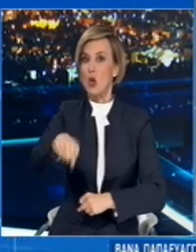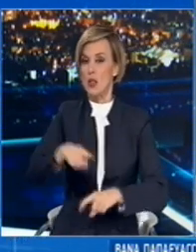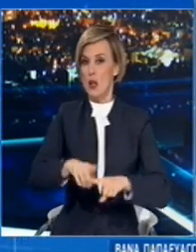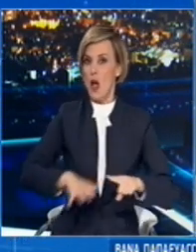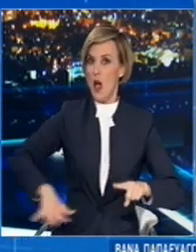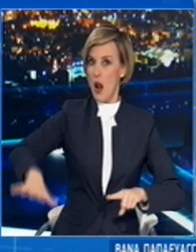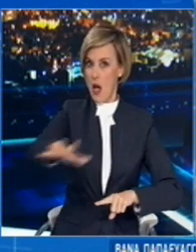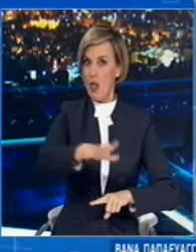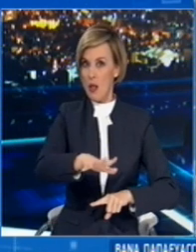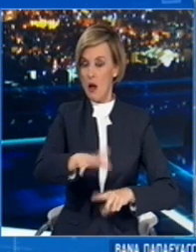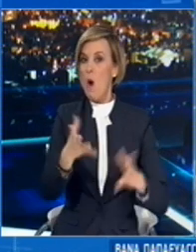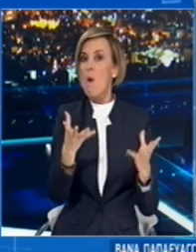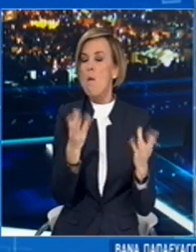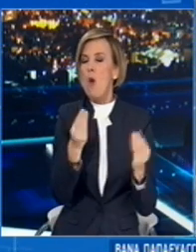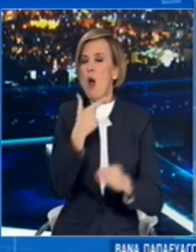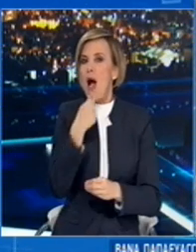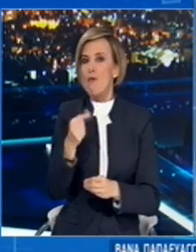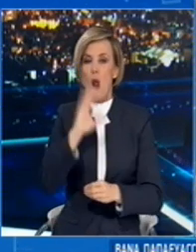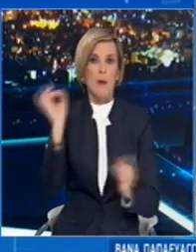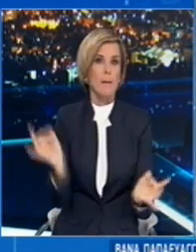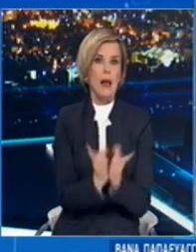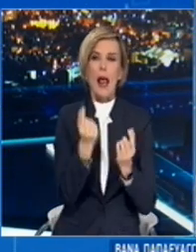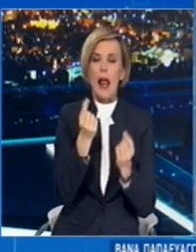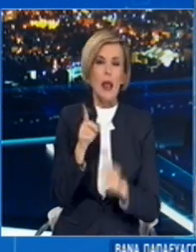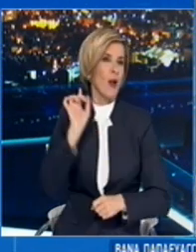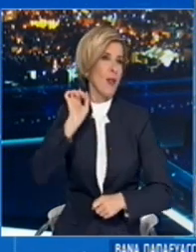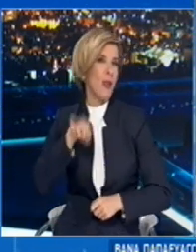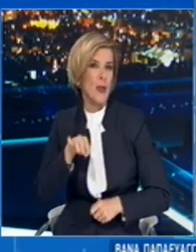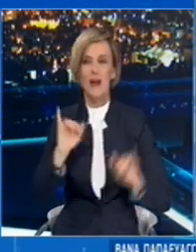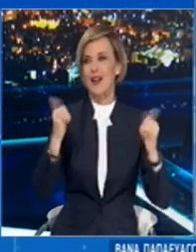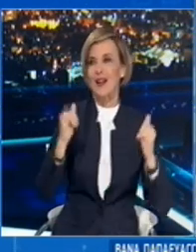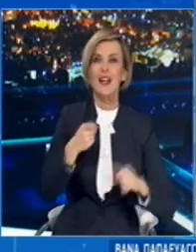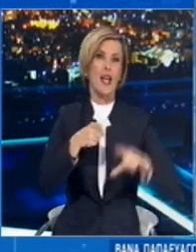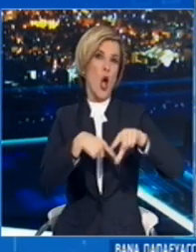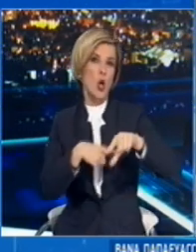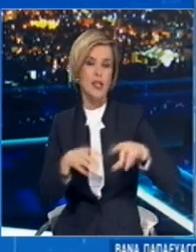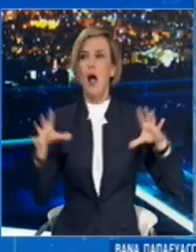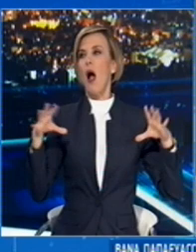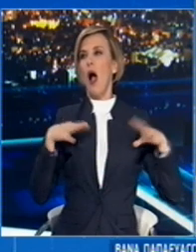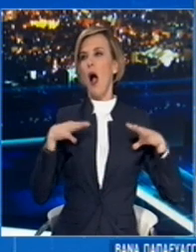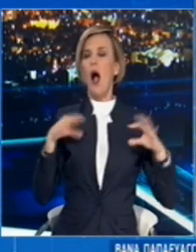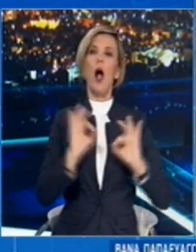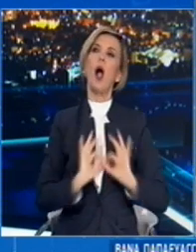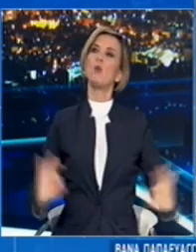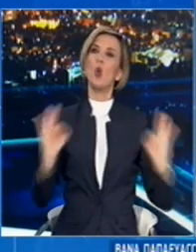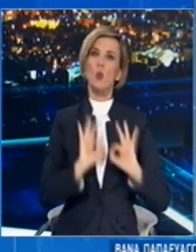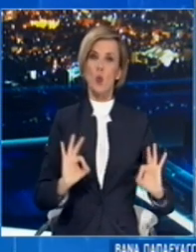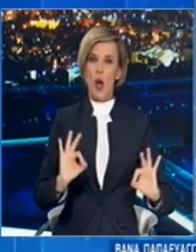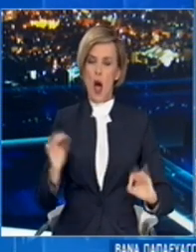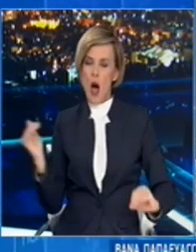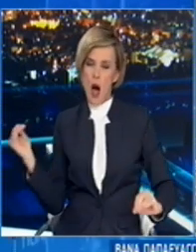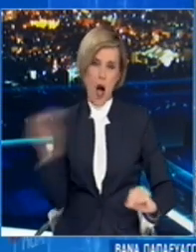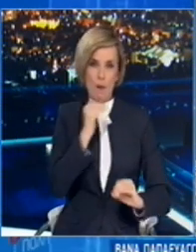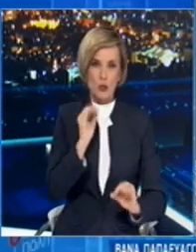Είναι πολύ εύκολο με μια μικρή χαλάρωση τις επόμενες δύο εβδομάδες των γιορτών να δούμε μια εκθετική αύξηση των κρουσμάτων αλλά και